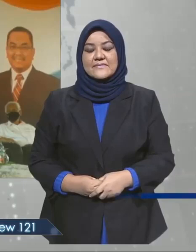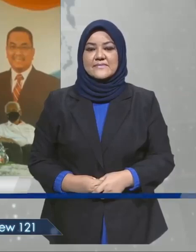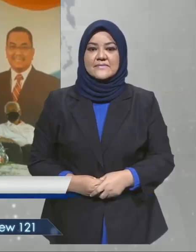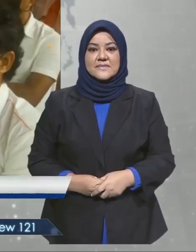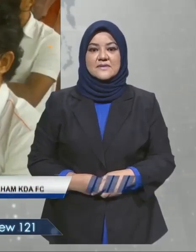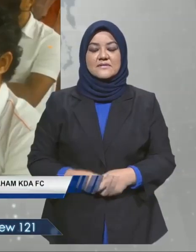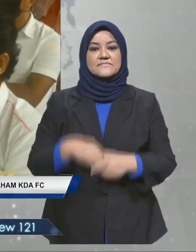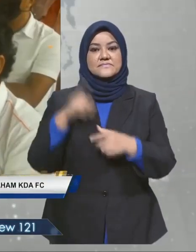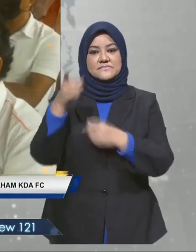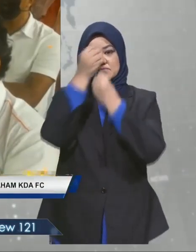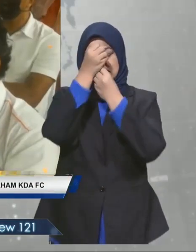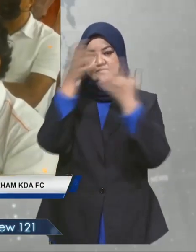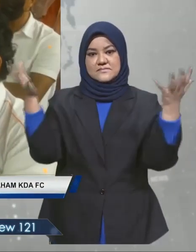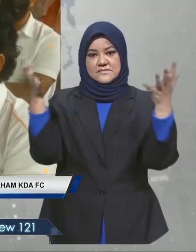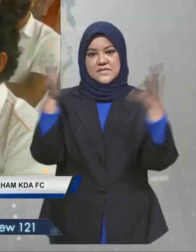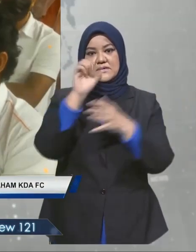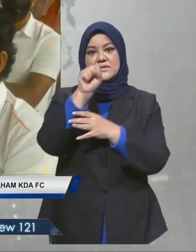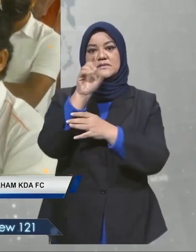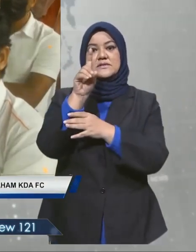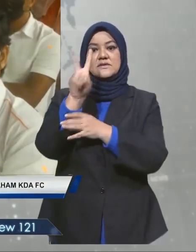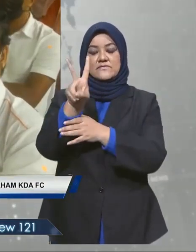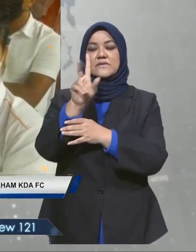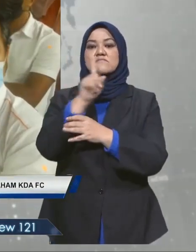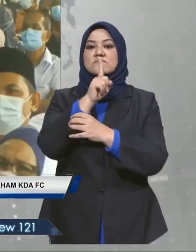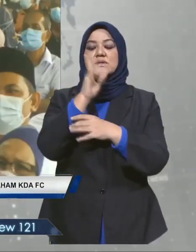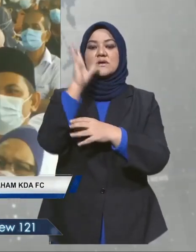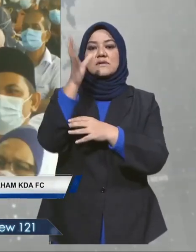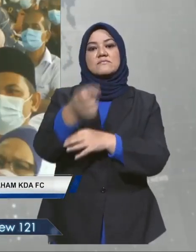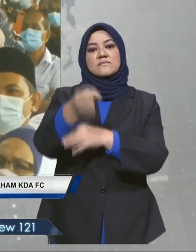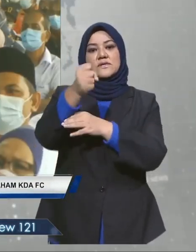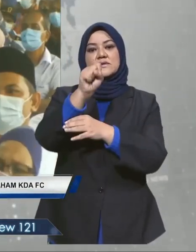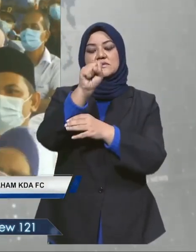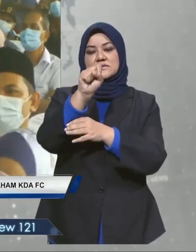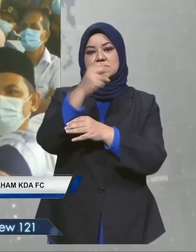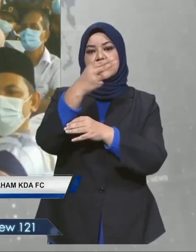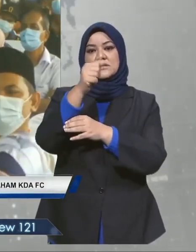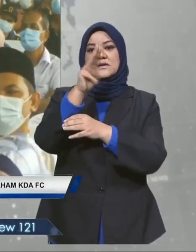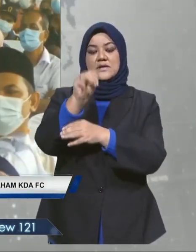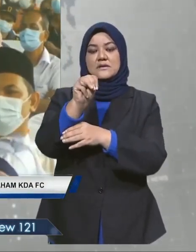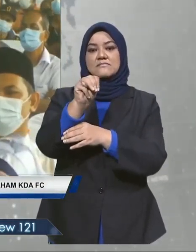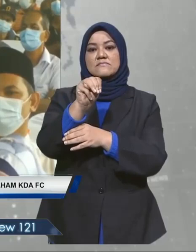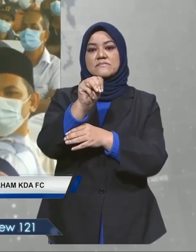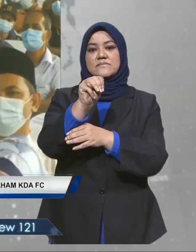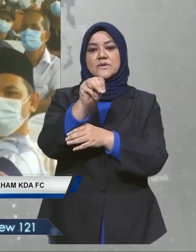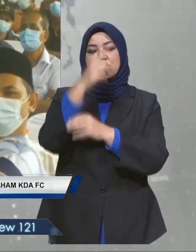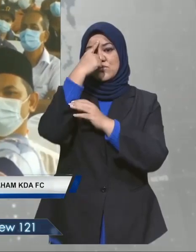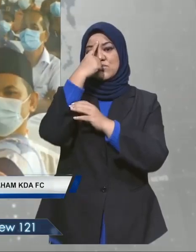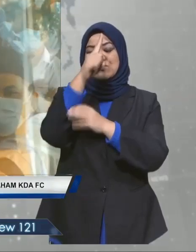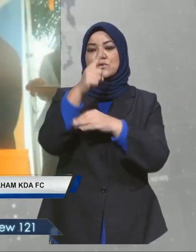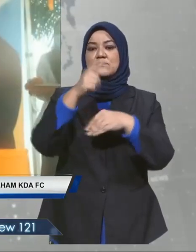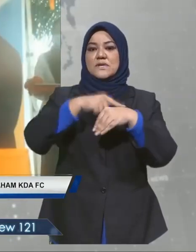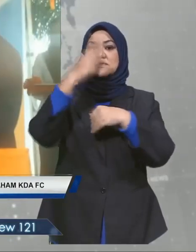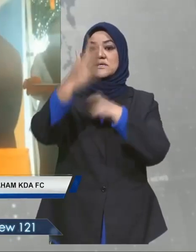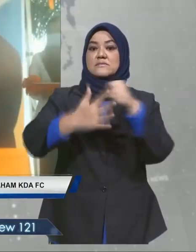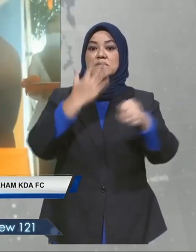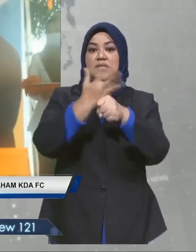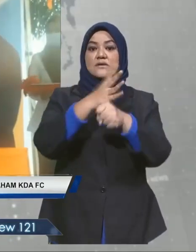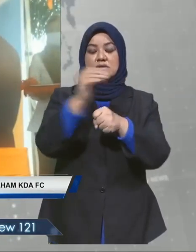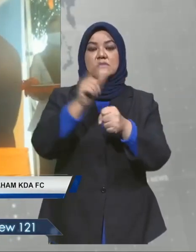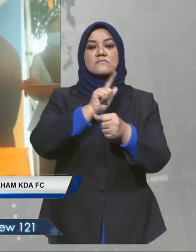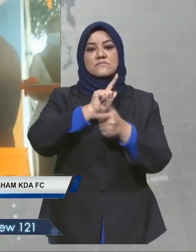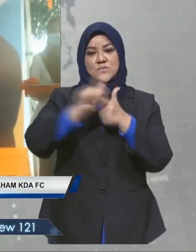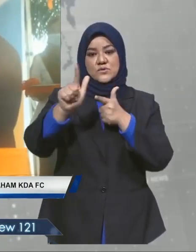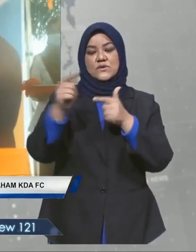Jelas Muhammad Sanusi, SPV terbabit akan memegang saham majoriti DFC secara konsesi untuk tempoh lima tahun dan